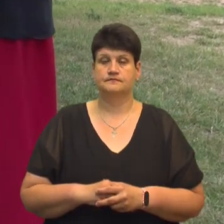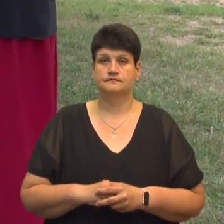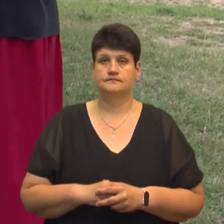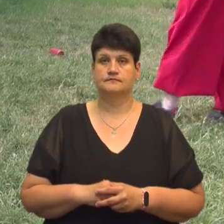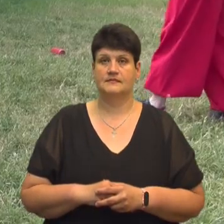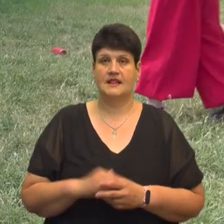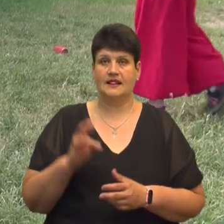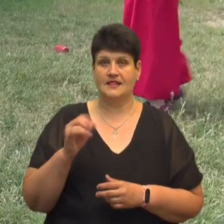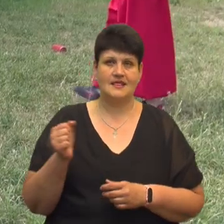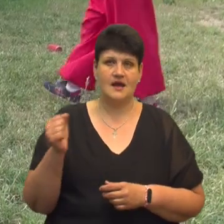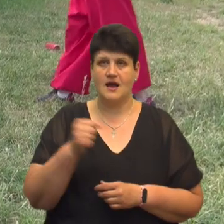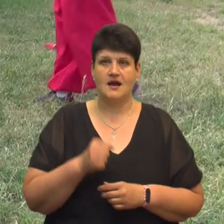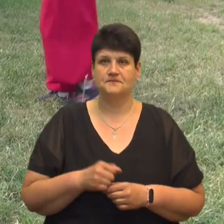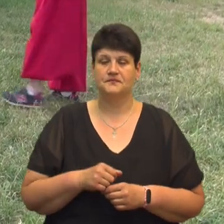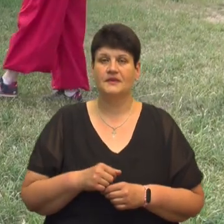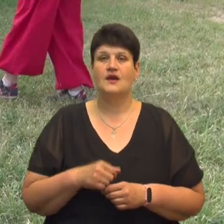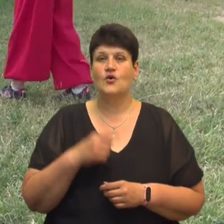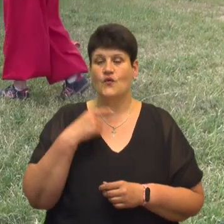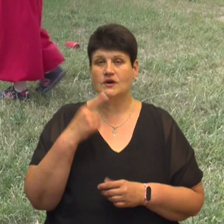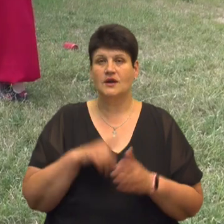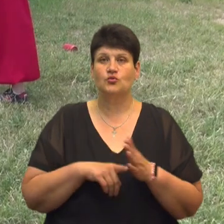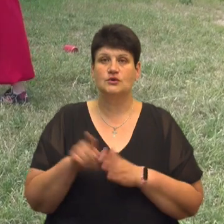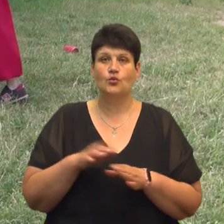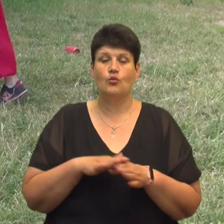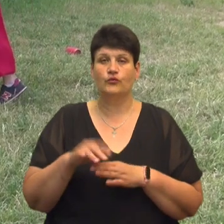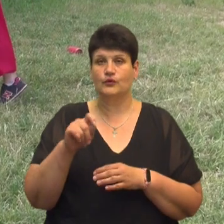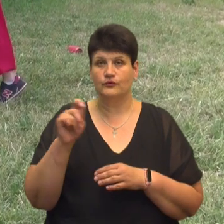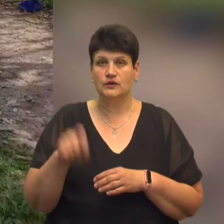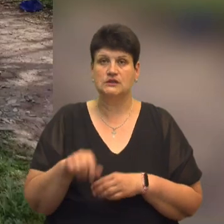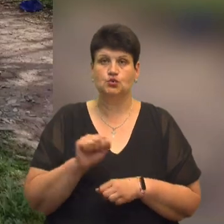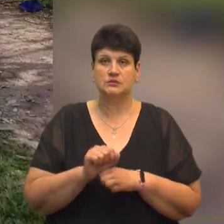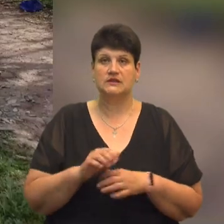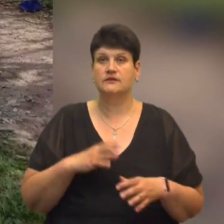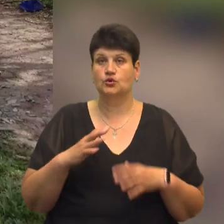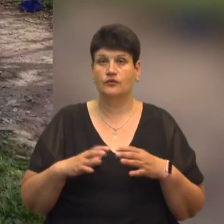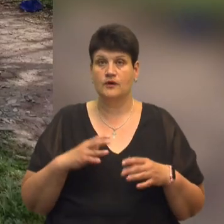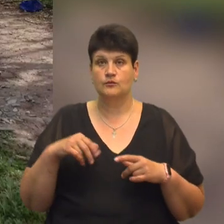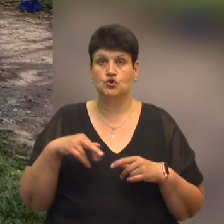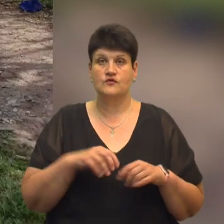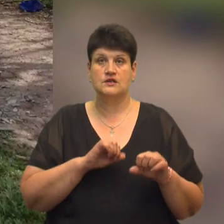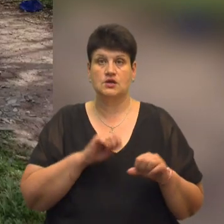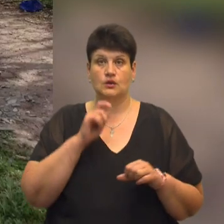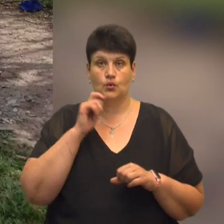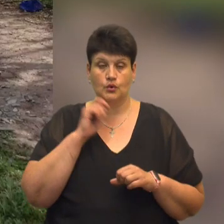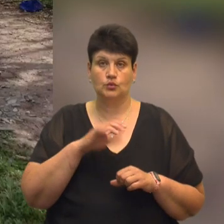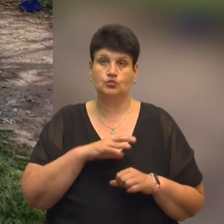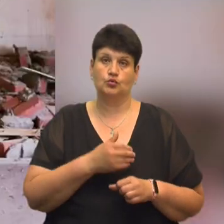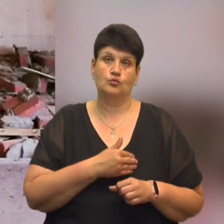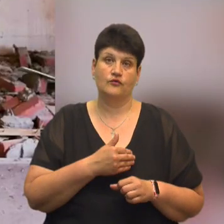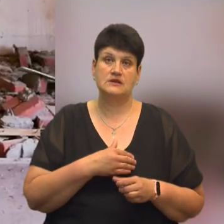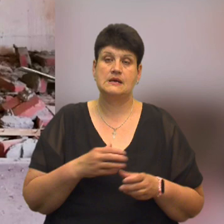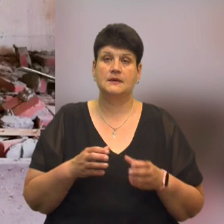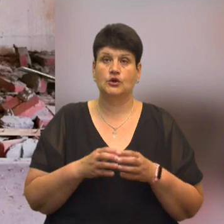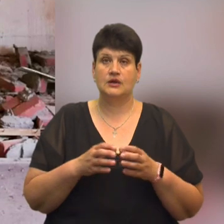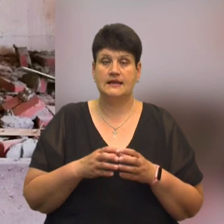на. Влад Розповідає, на початку певномасштабної війни призупинив тренування, бо пішов захищати Україну. Був добровольцем батальйону